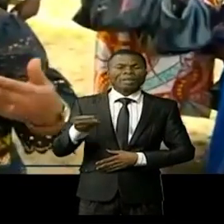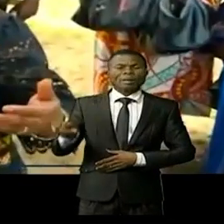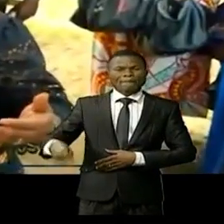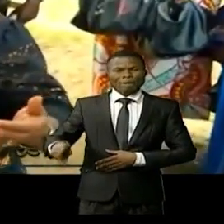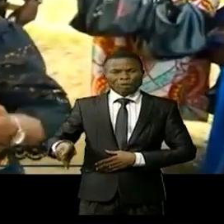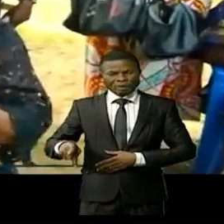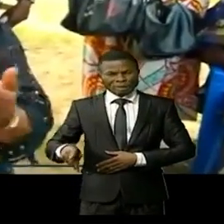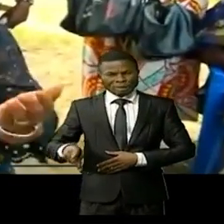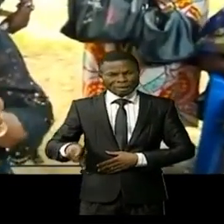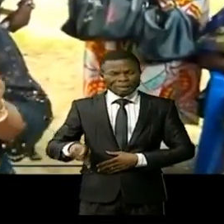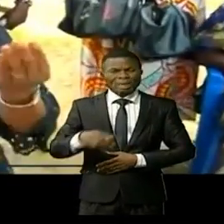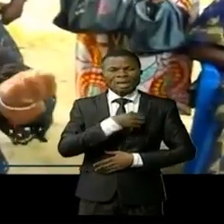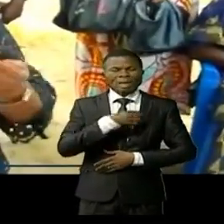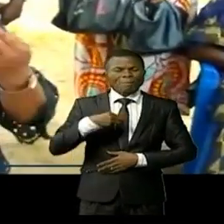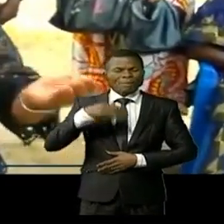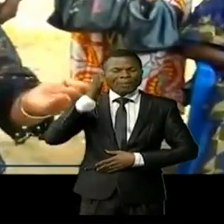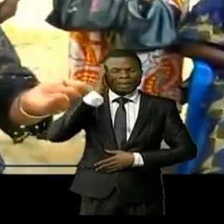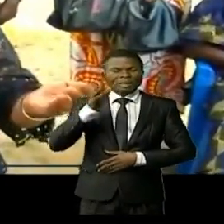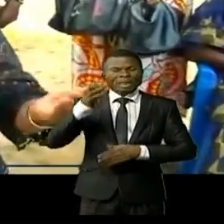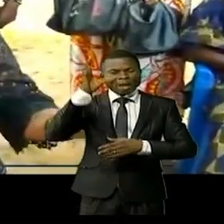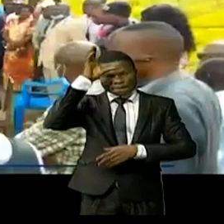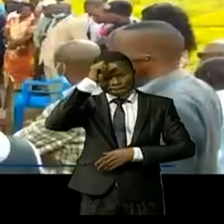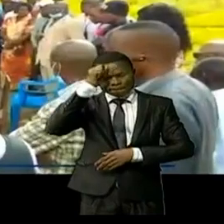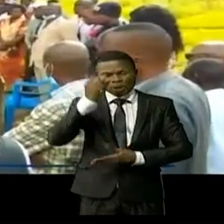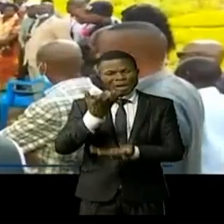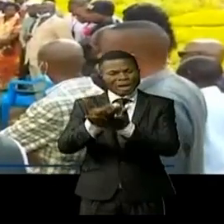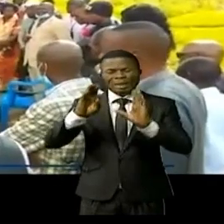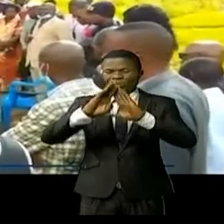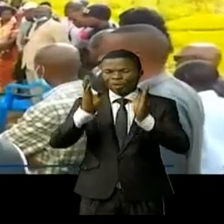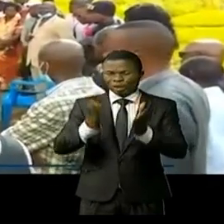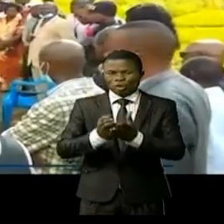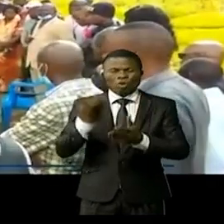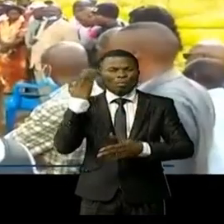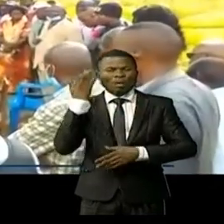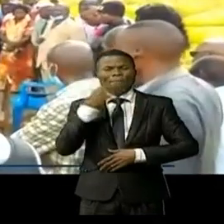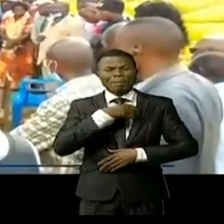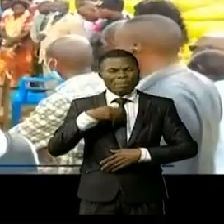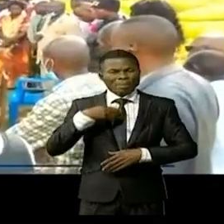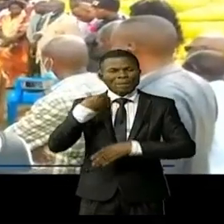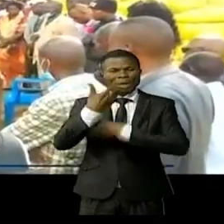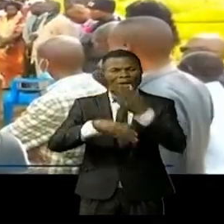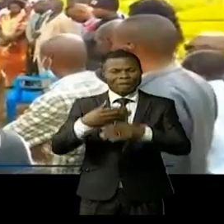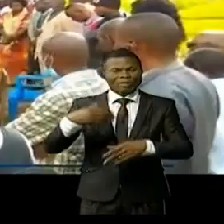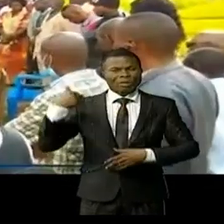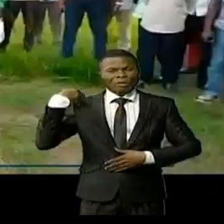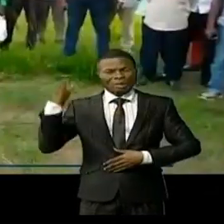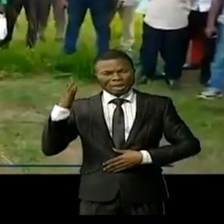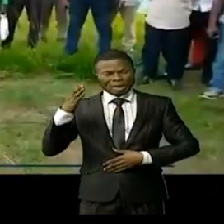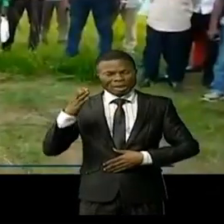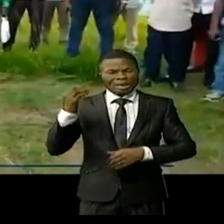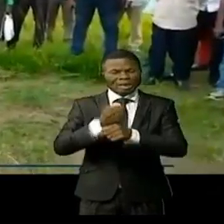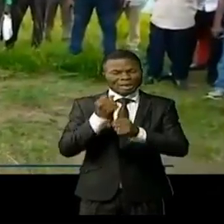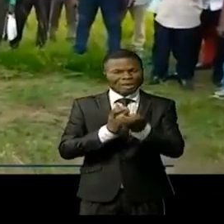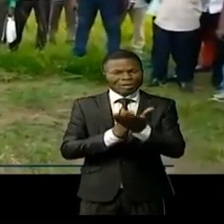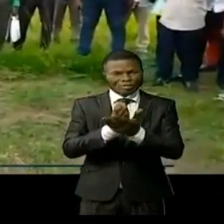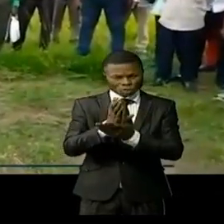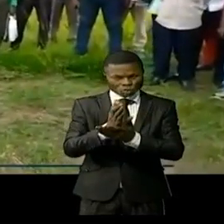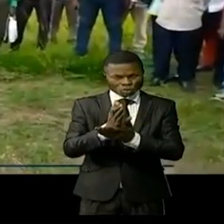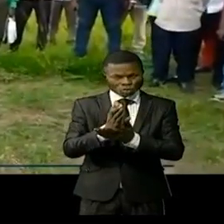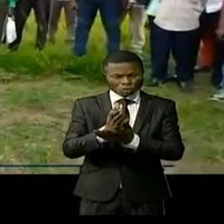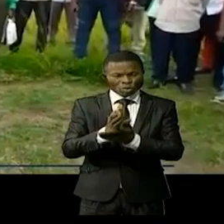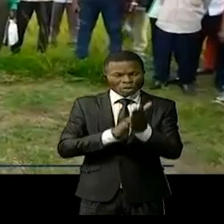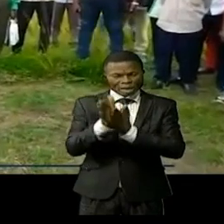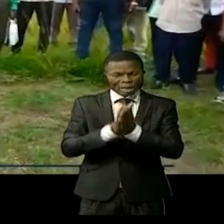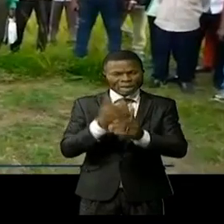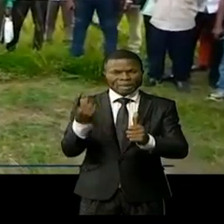comme l'appelle affectueusement la population, a ramené tous les agents et cadres de la fonction publique à une bonne conscience professionnelle, tout en mettant un accent